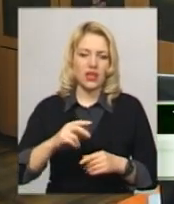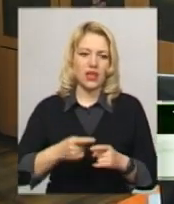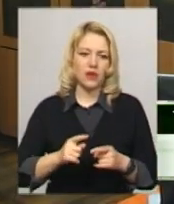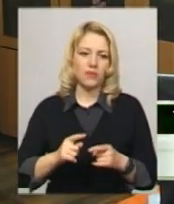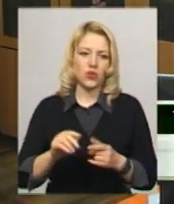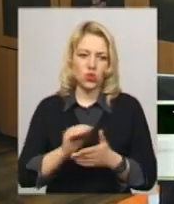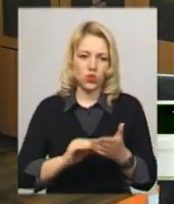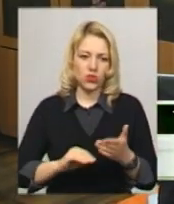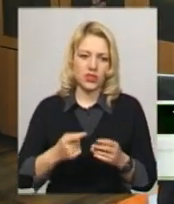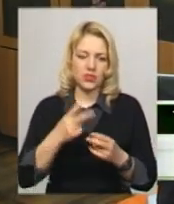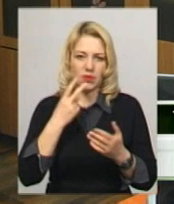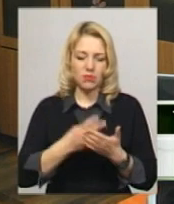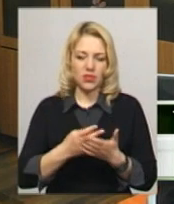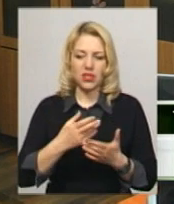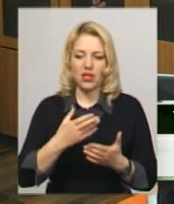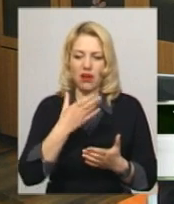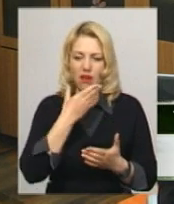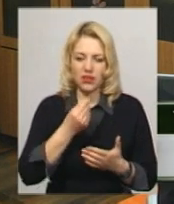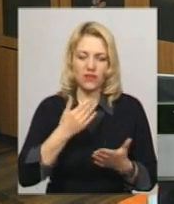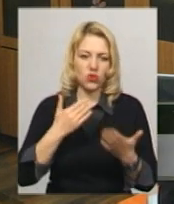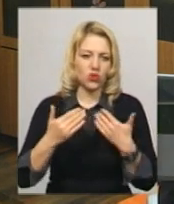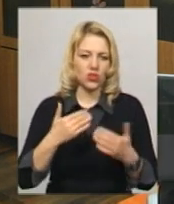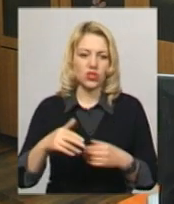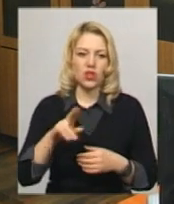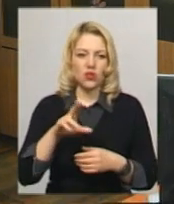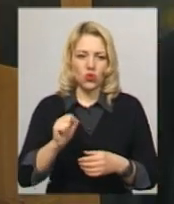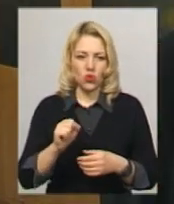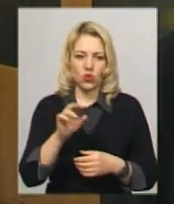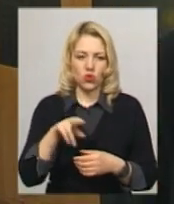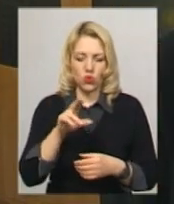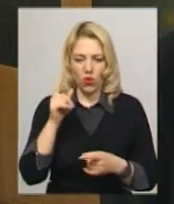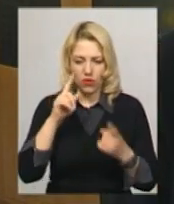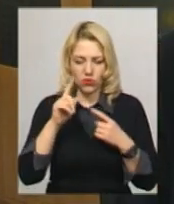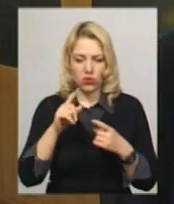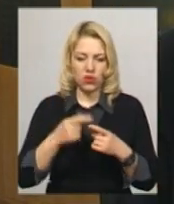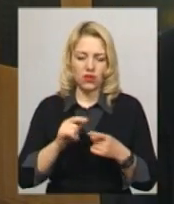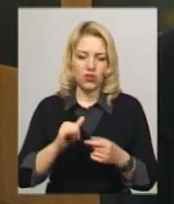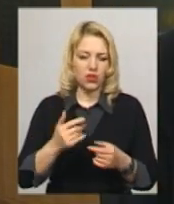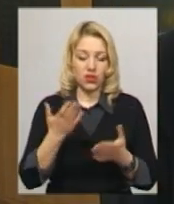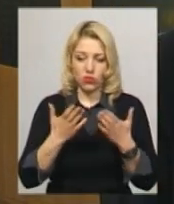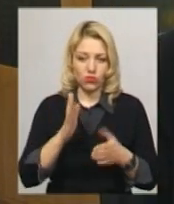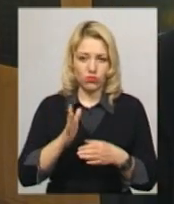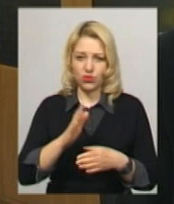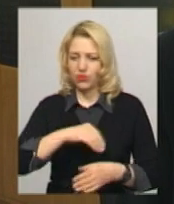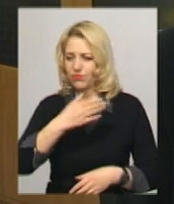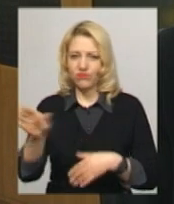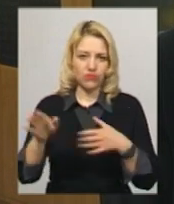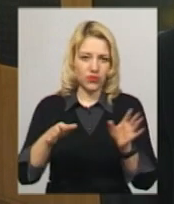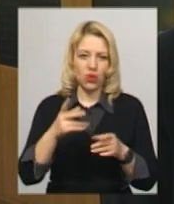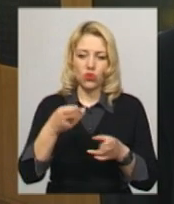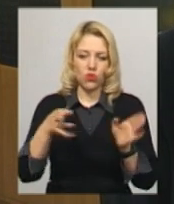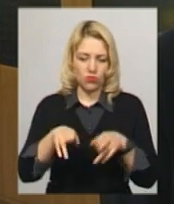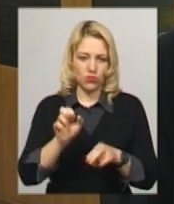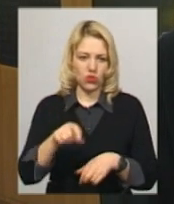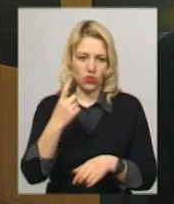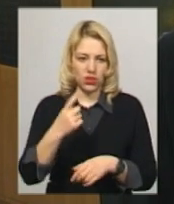ставлення до авторів, тому що, якщо будеш тут наліво-направо робати шашкою, лишиться одна. Я хочу зараз поламати якийсь такий стереотип, що в